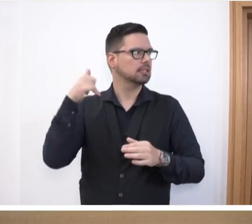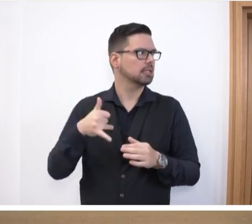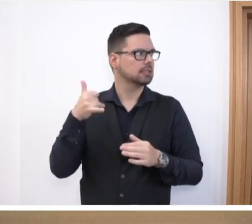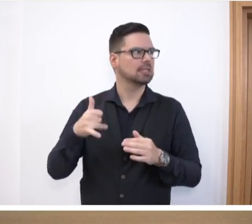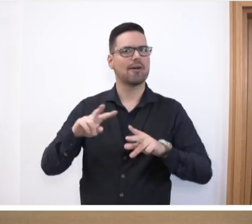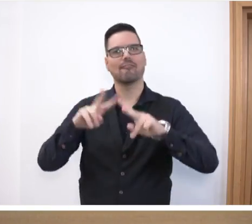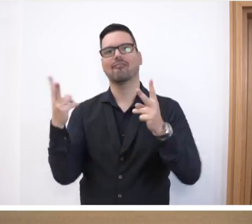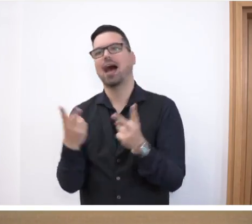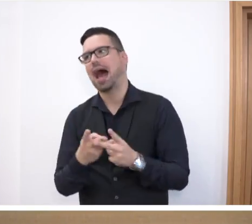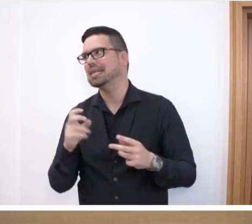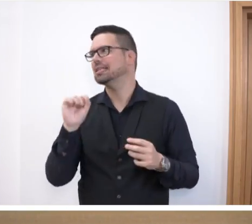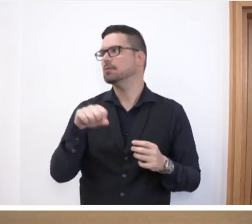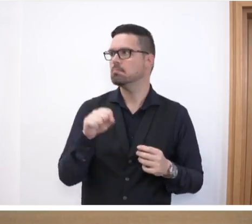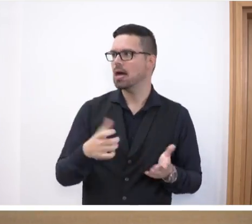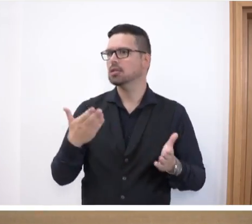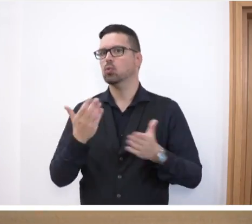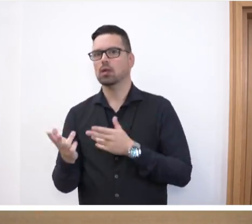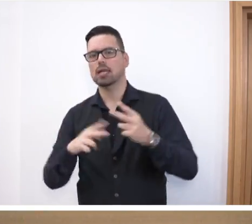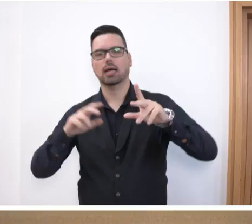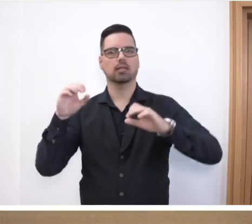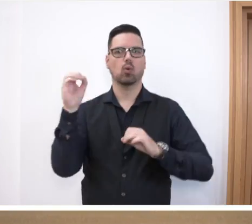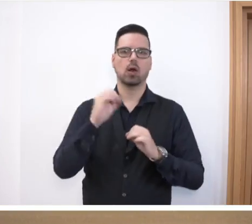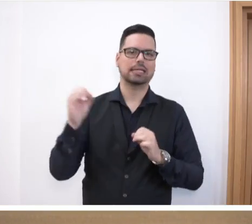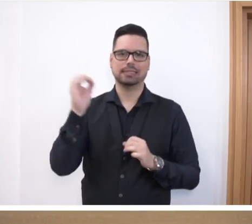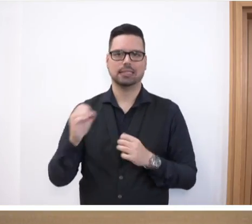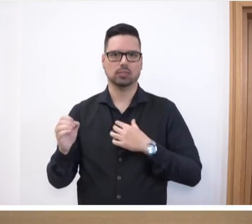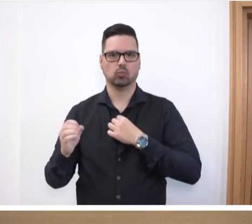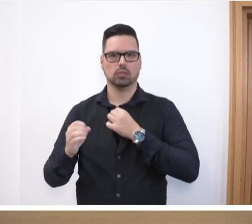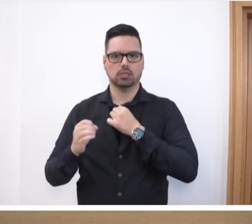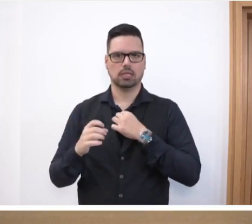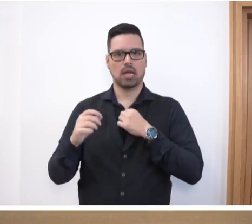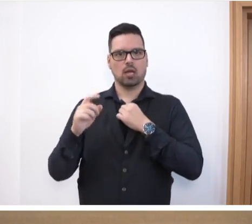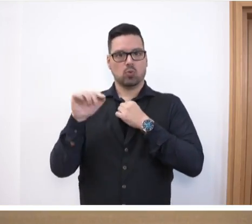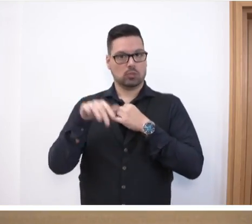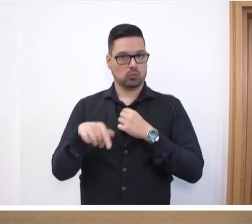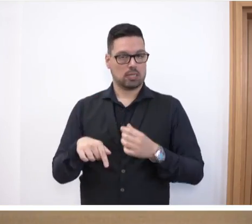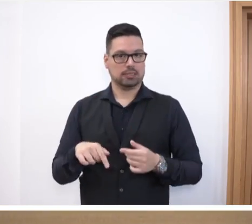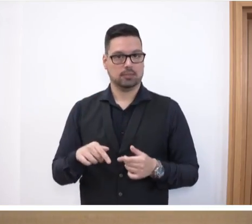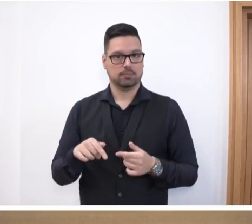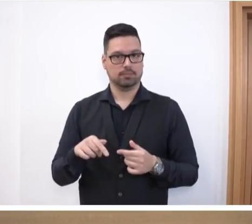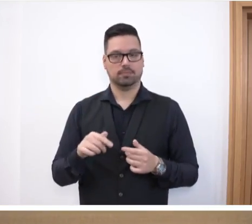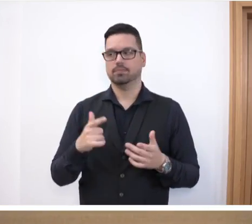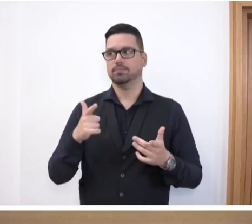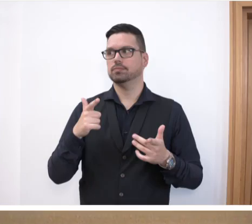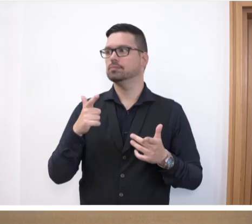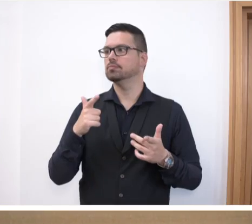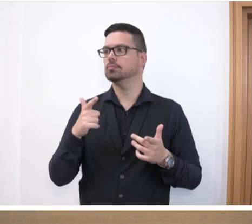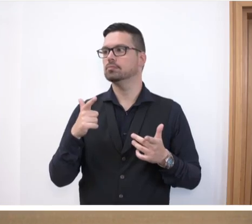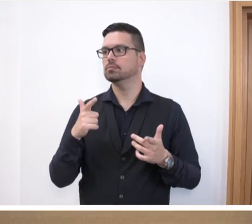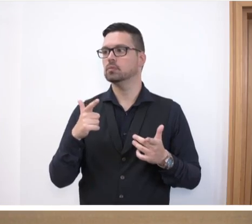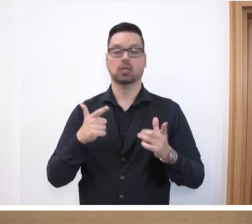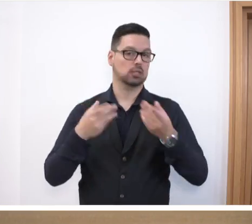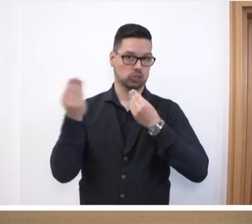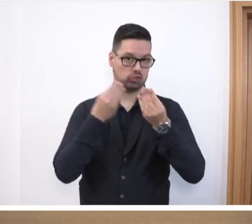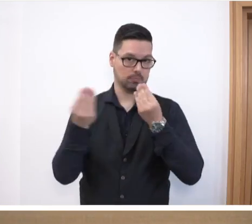Vereinen gemacht werden oder anderen Organisationen. Auch hier gibt es, und das habe ich gerade in diesen